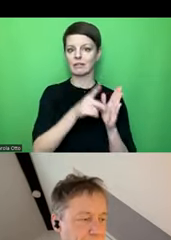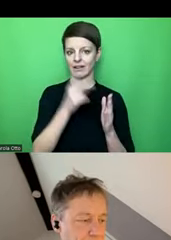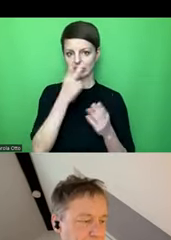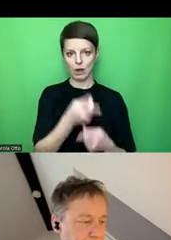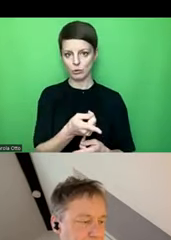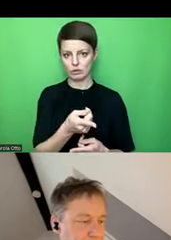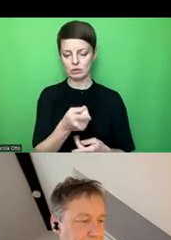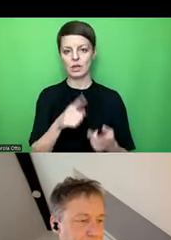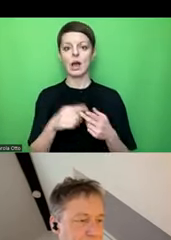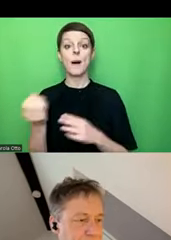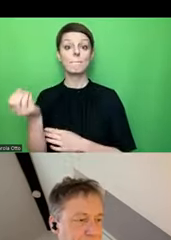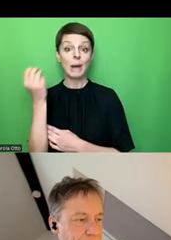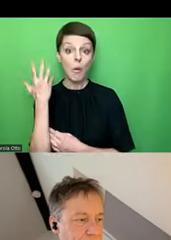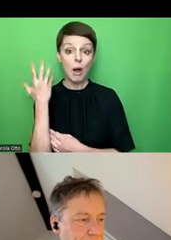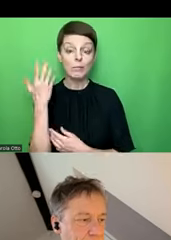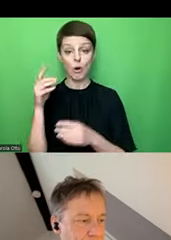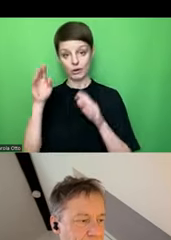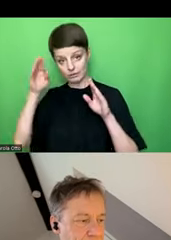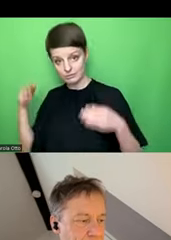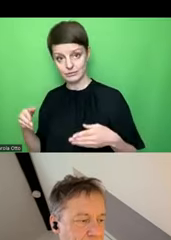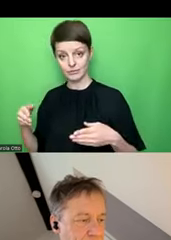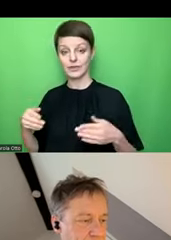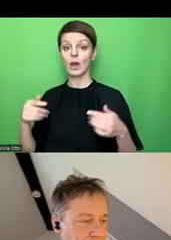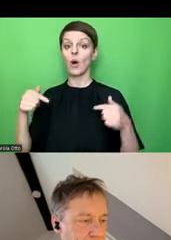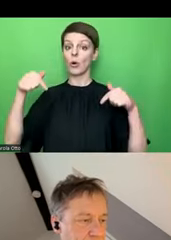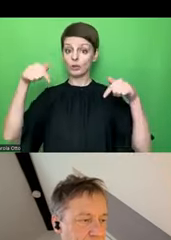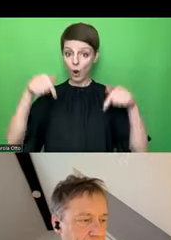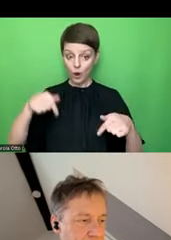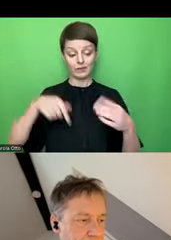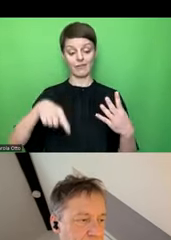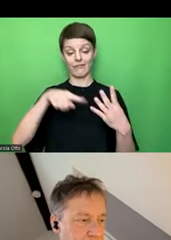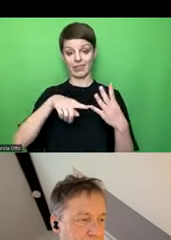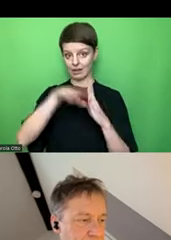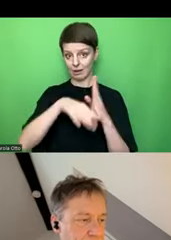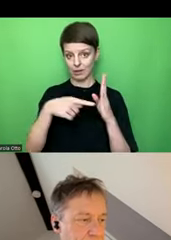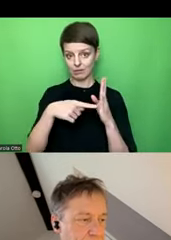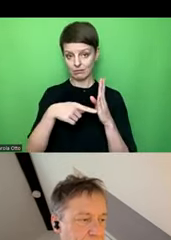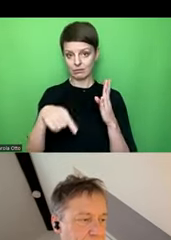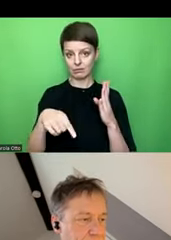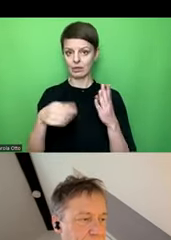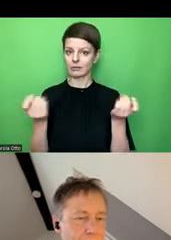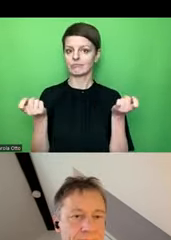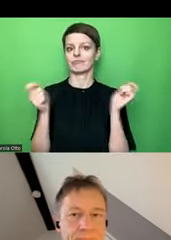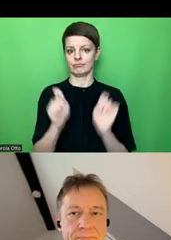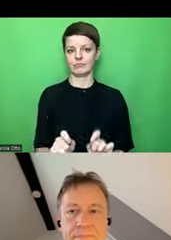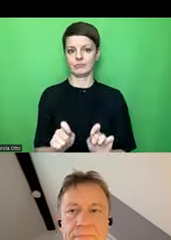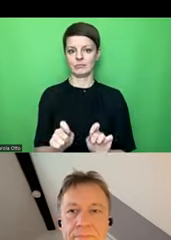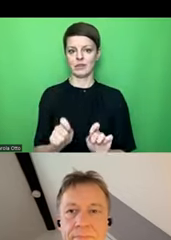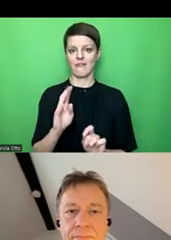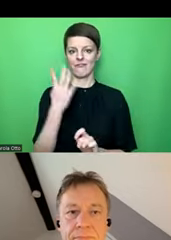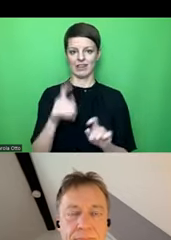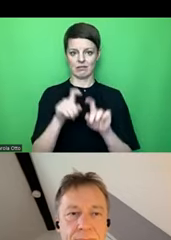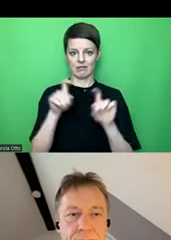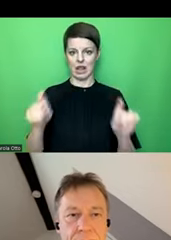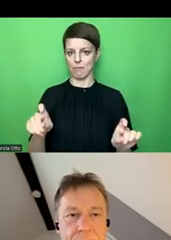Wir haben uns mit PowerPoint beschäftigt und heute soll sich erst mal diese Runde hier schließen mit dem vierten Thema,